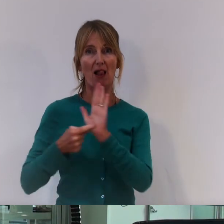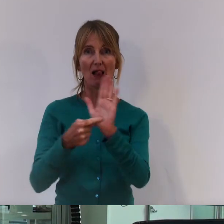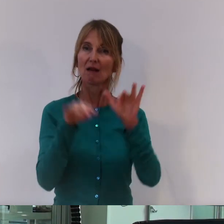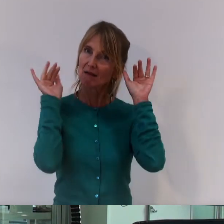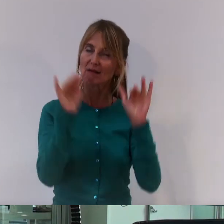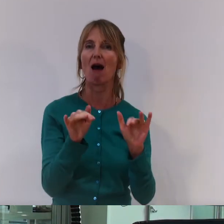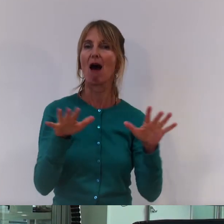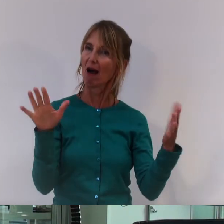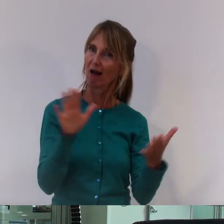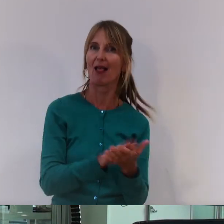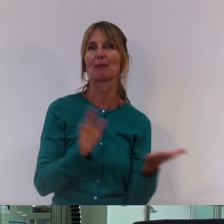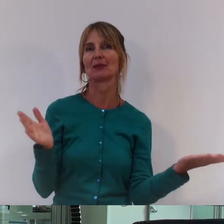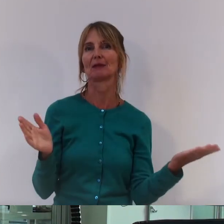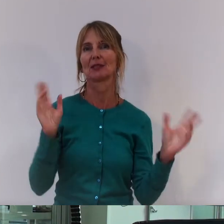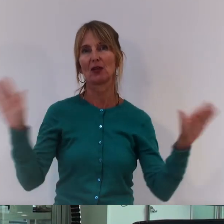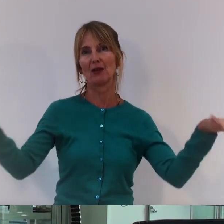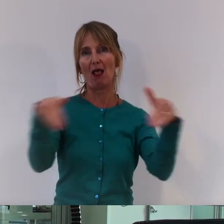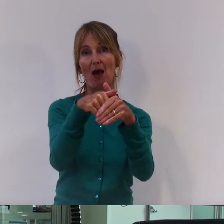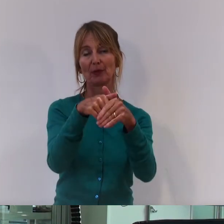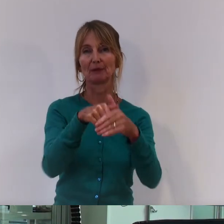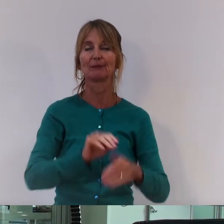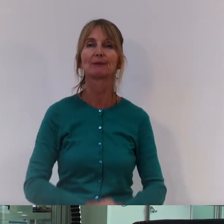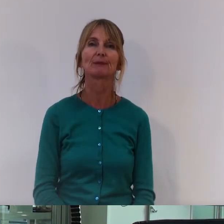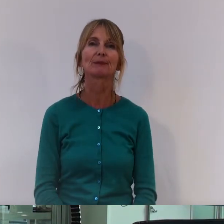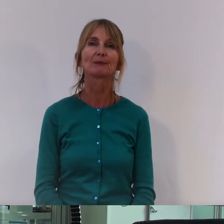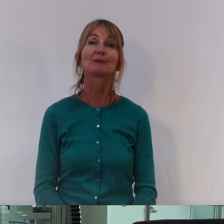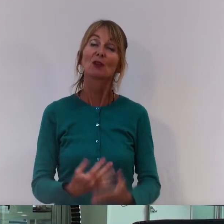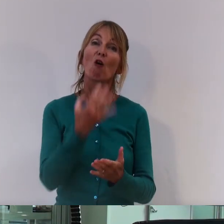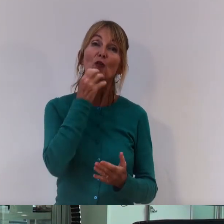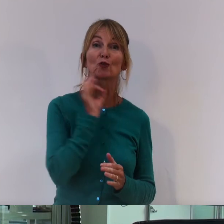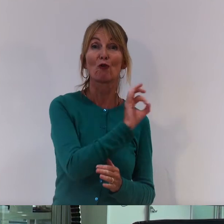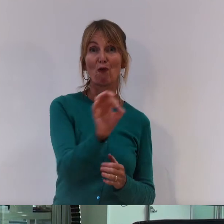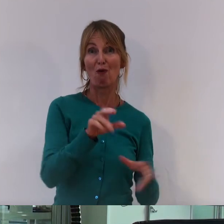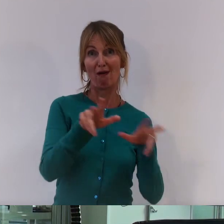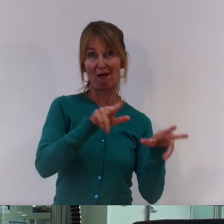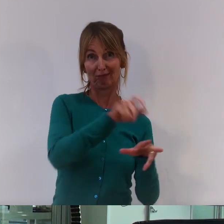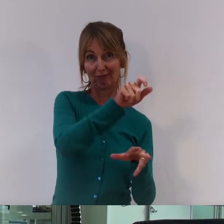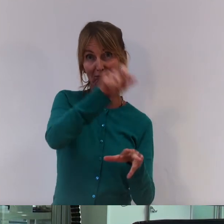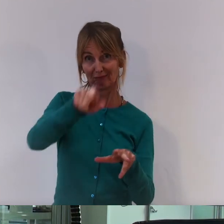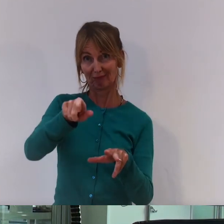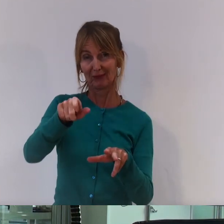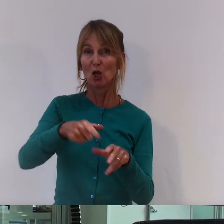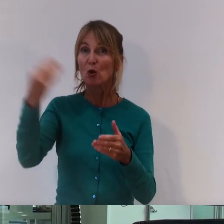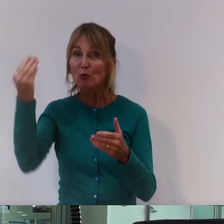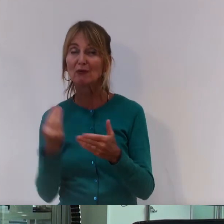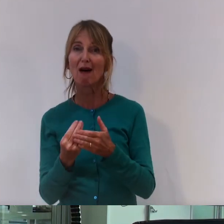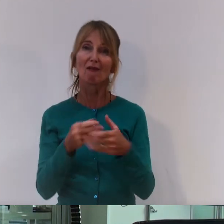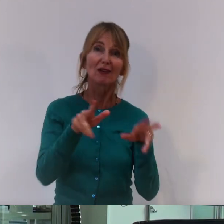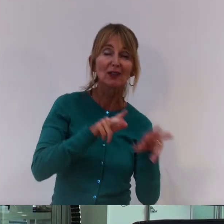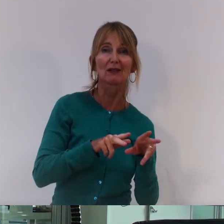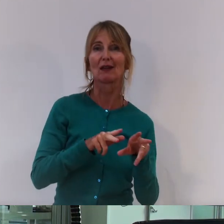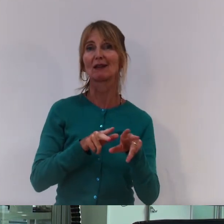Teilhabe von Menschen mit und ohne Behinderung in Bremen. Und ich wünsche den Veranstaltenden, den Künstlerinnen und Künstlern